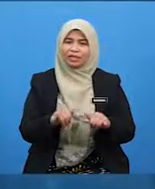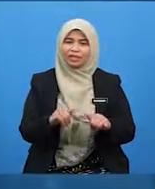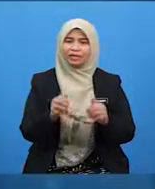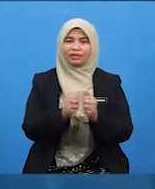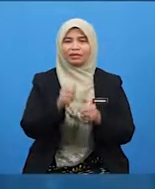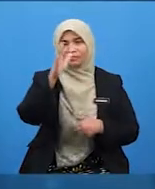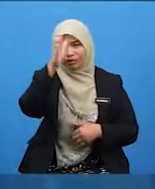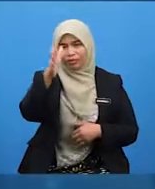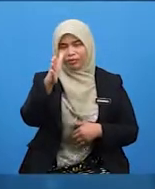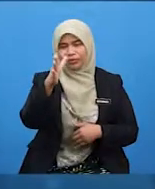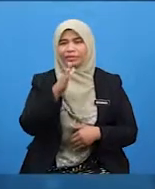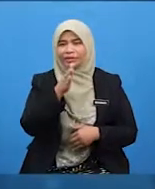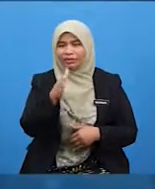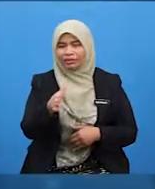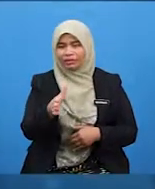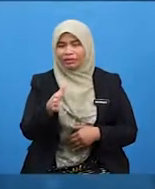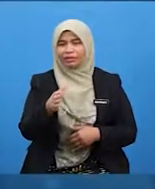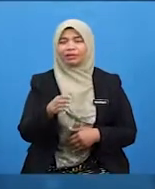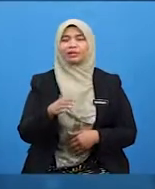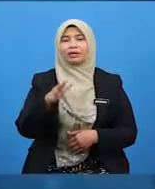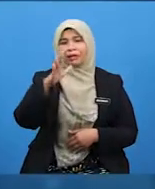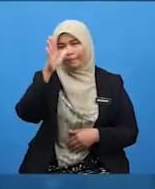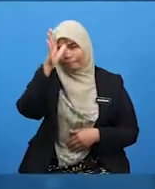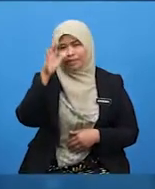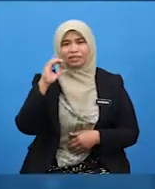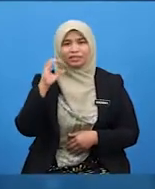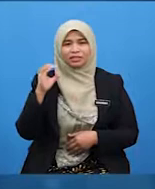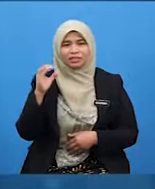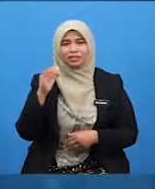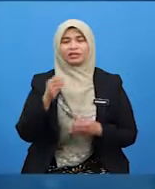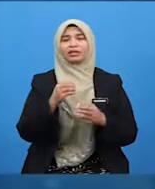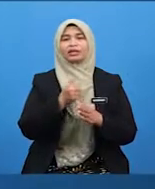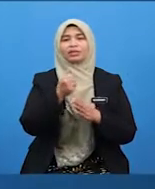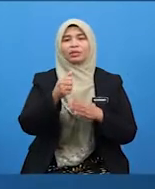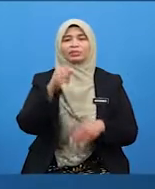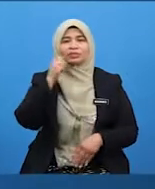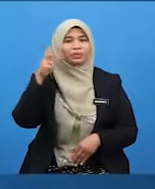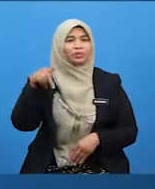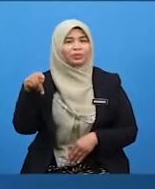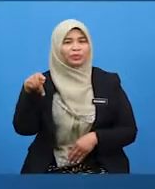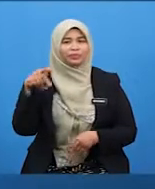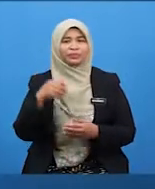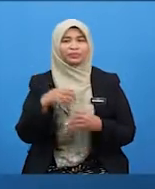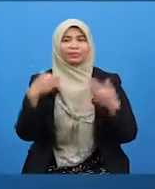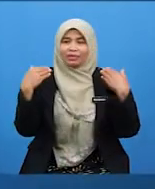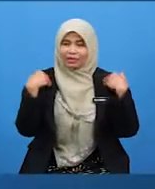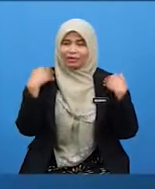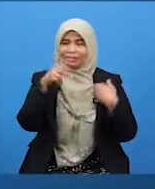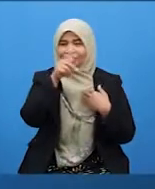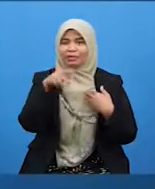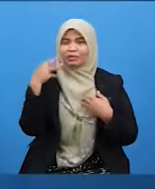Datuk Nenek Pakcik Atau sepupu Adakah mereka